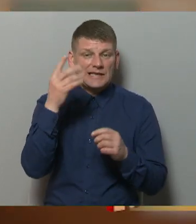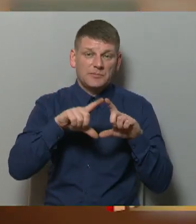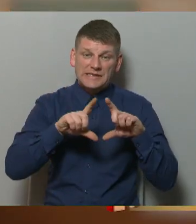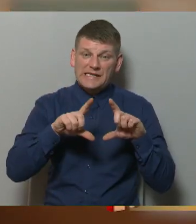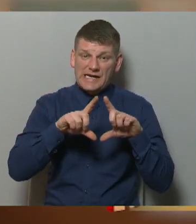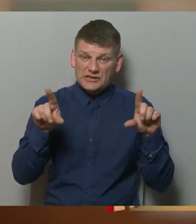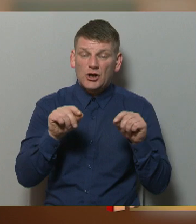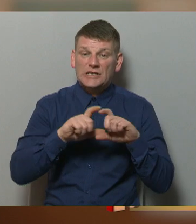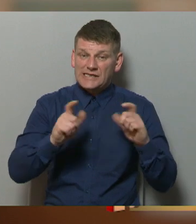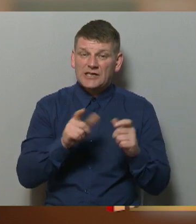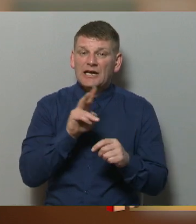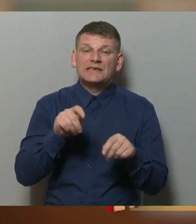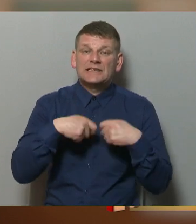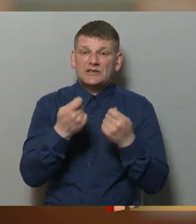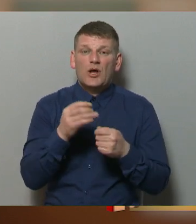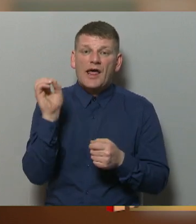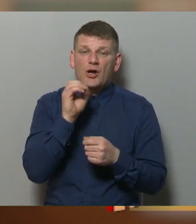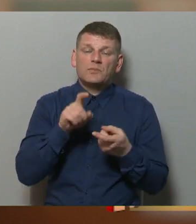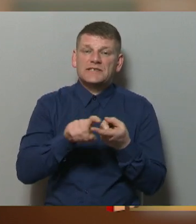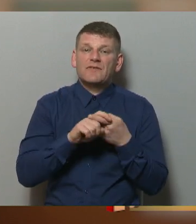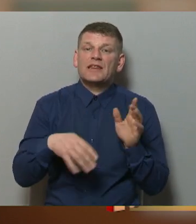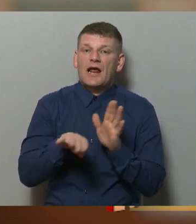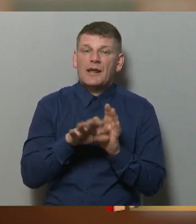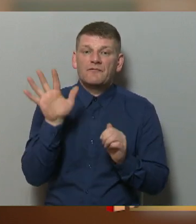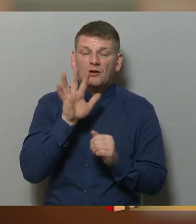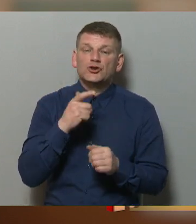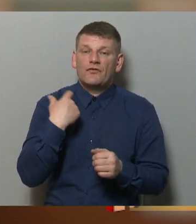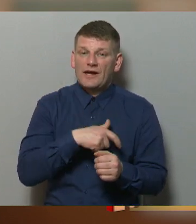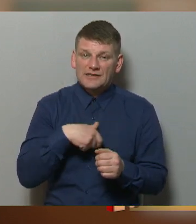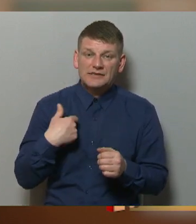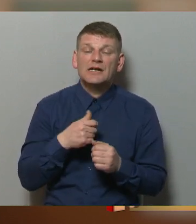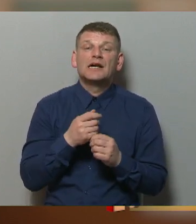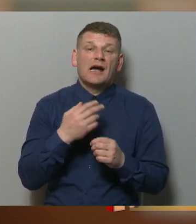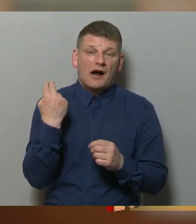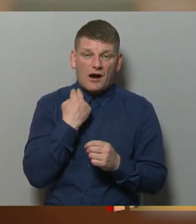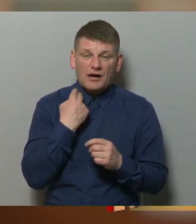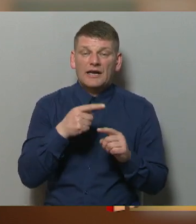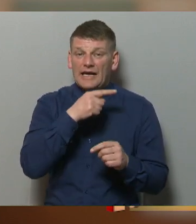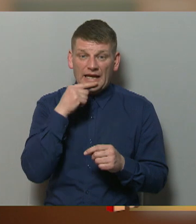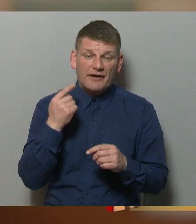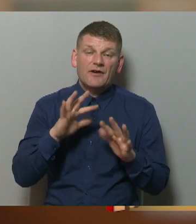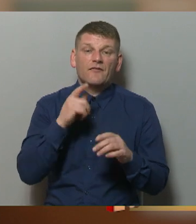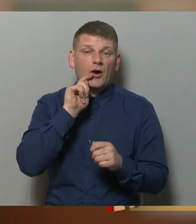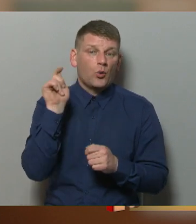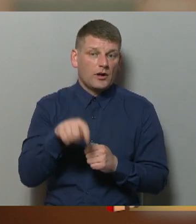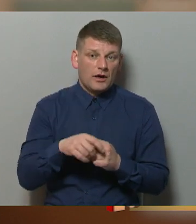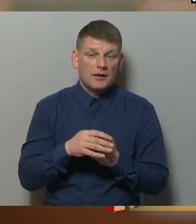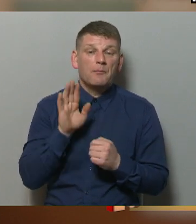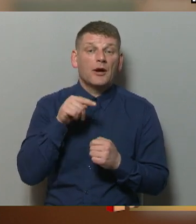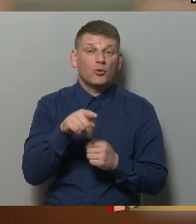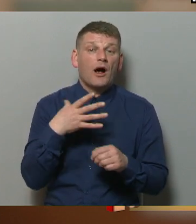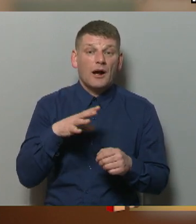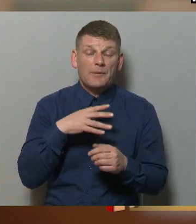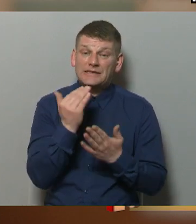izziņām, kas izdotas Eiropas Savienības dalību valstīs, Šveicē, apvienotajā karalistē, Krievijā vai Ukrainā. Par to,